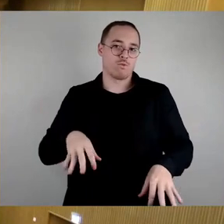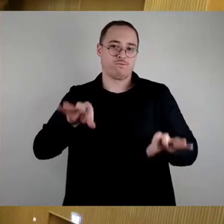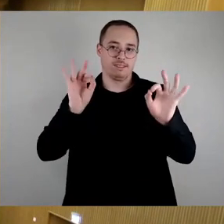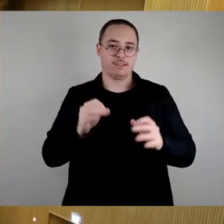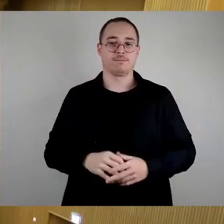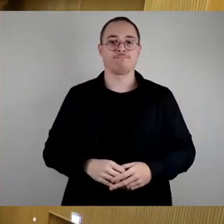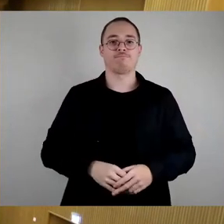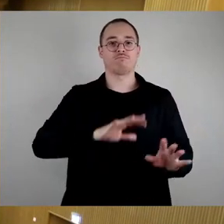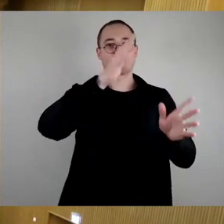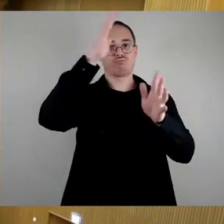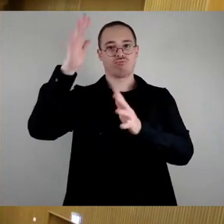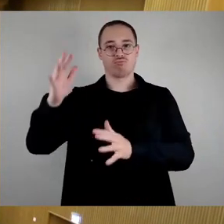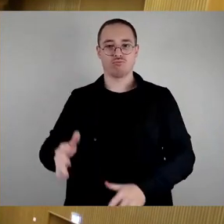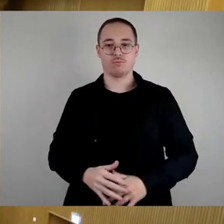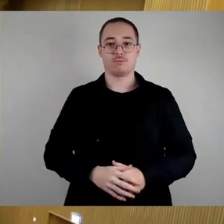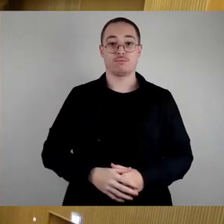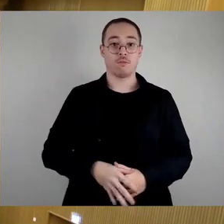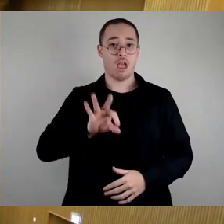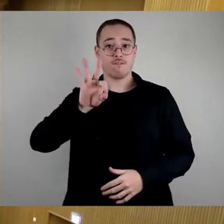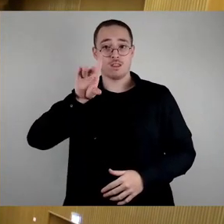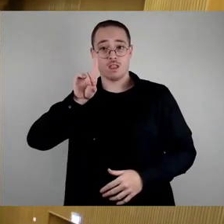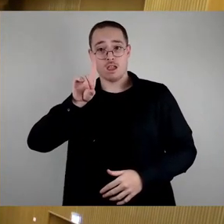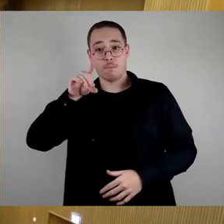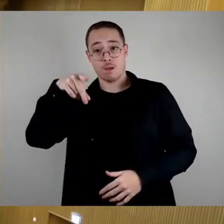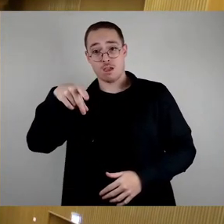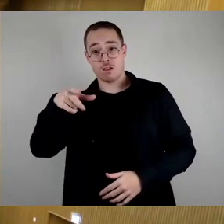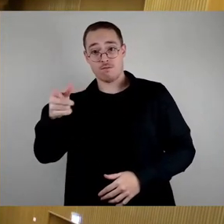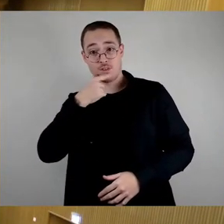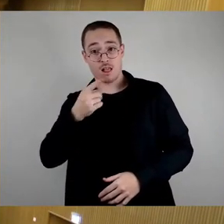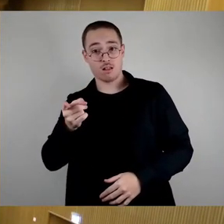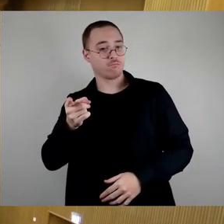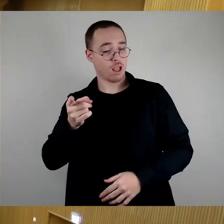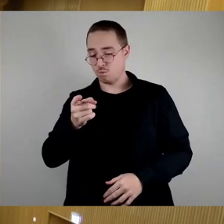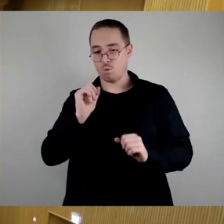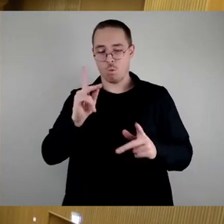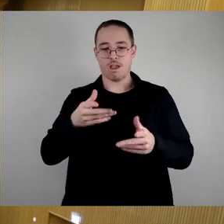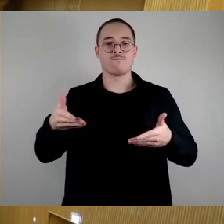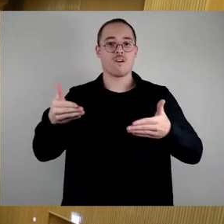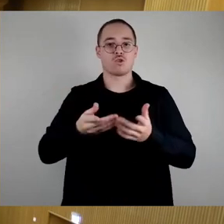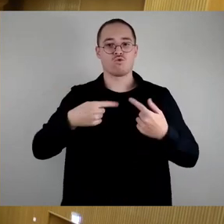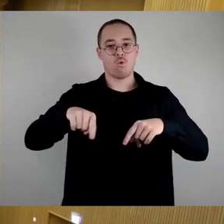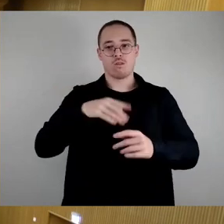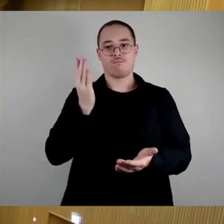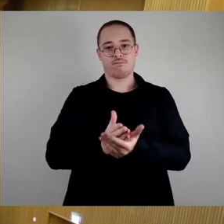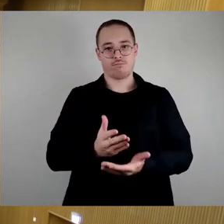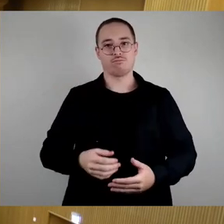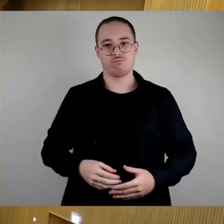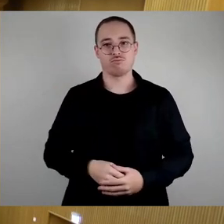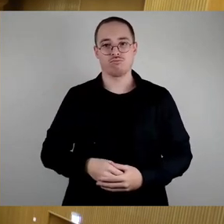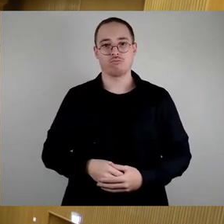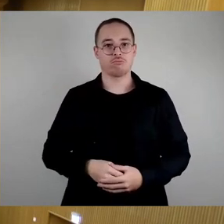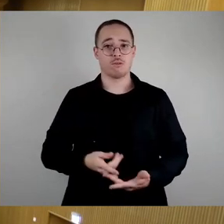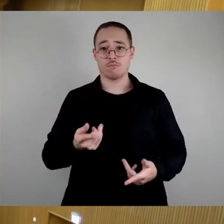FDP das Wort gewünscht? Nein? Dann sind wir erst mal durch die Fraktionsrunde durch. Weitere